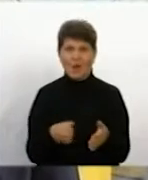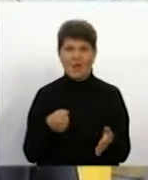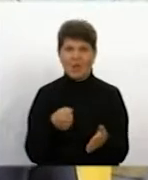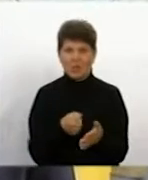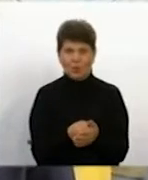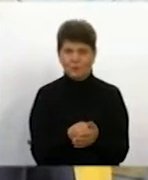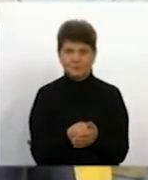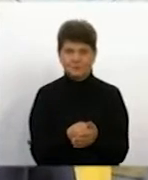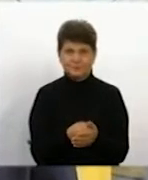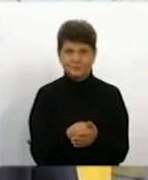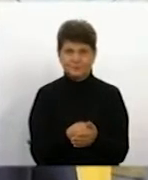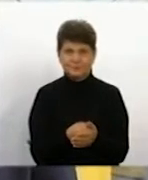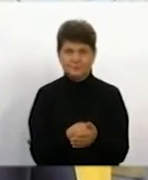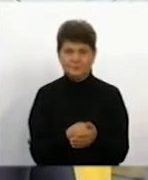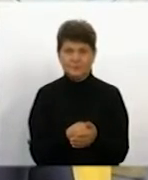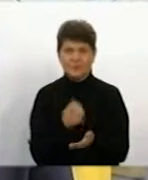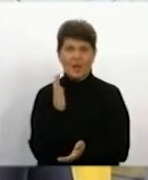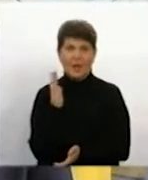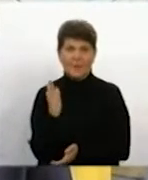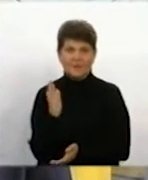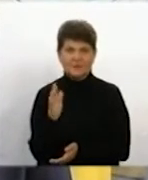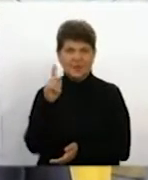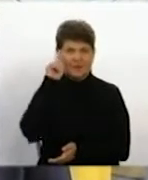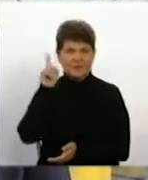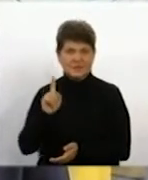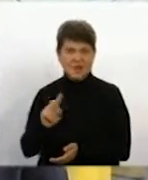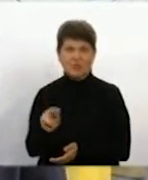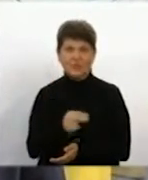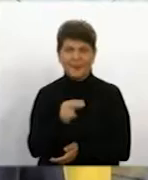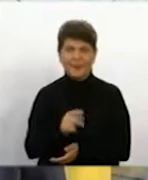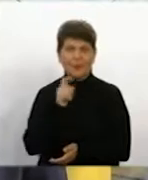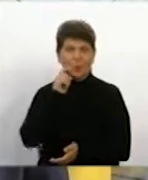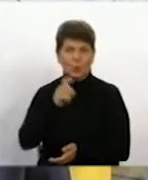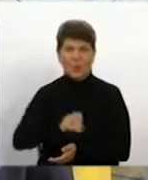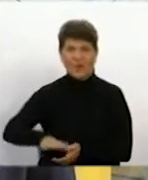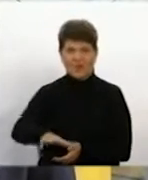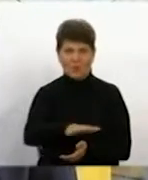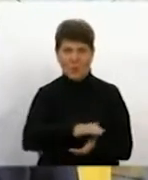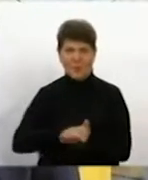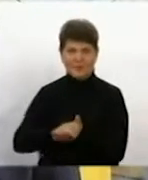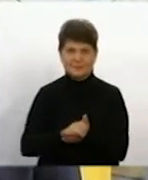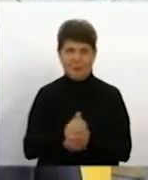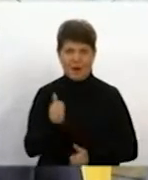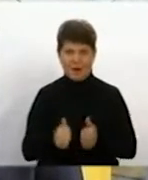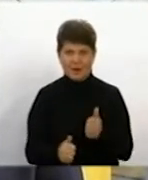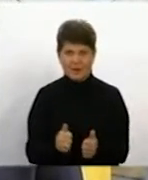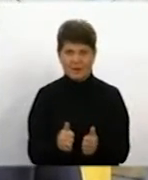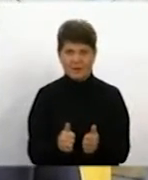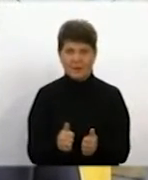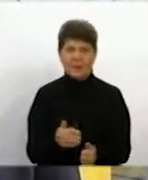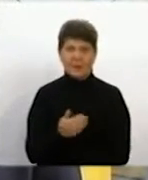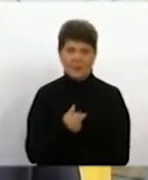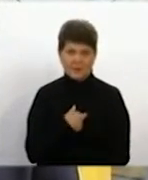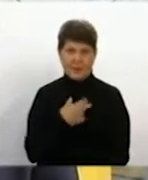предстоящого у Ізраїлі чемпіонату Європи та європейських змагань. Я